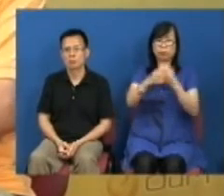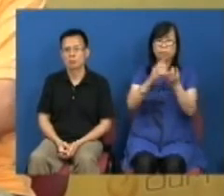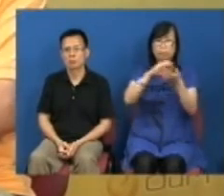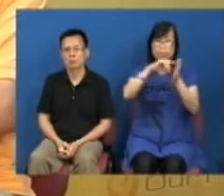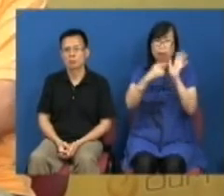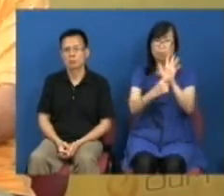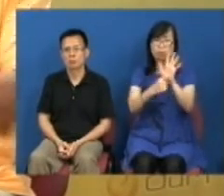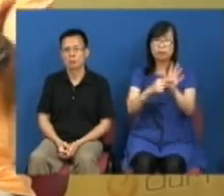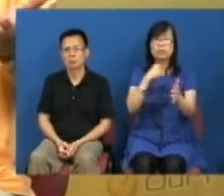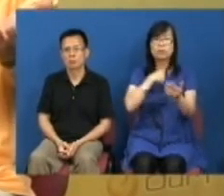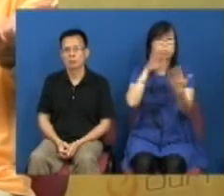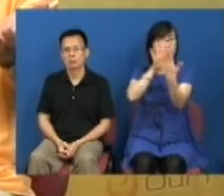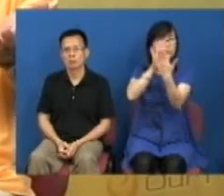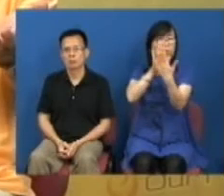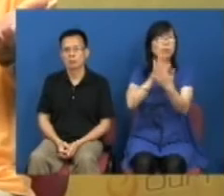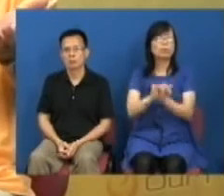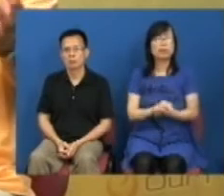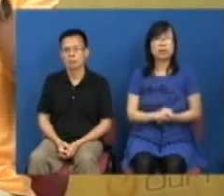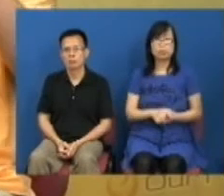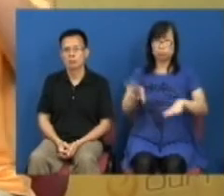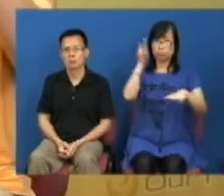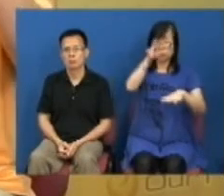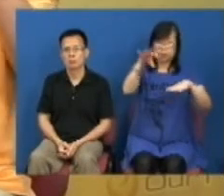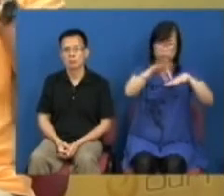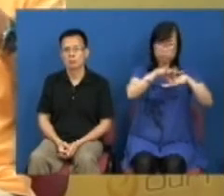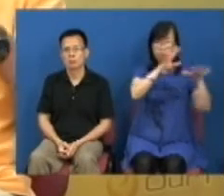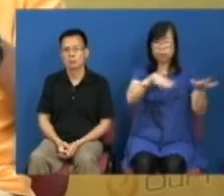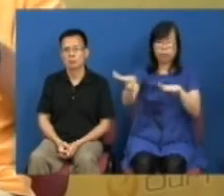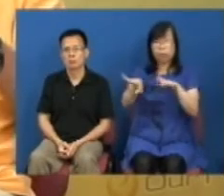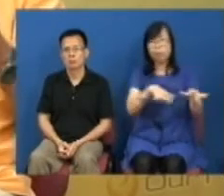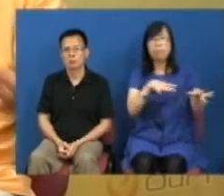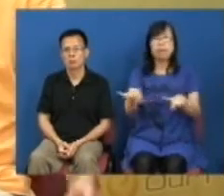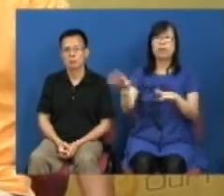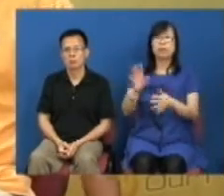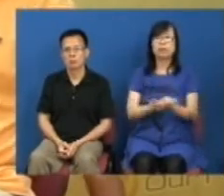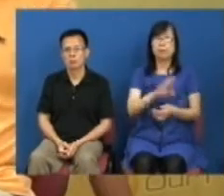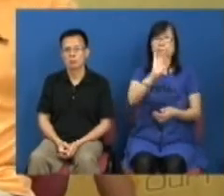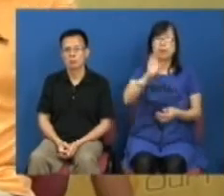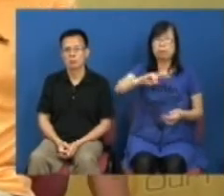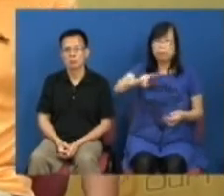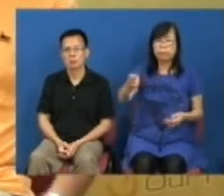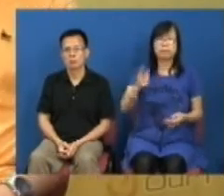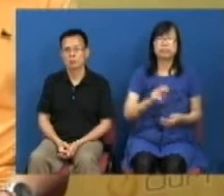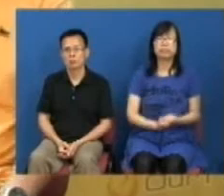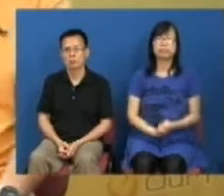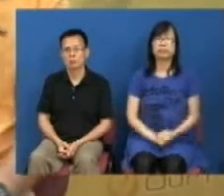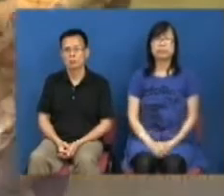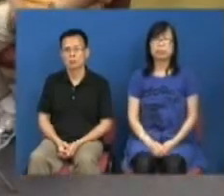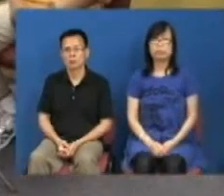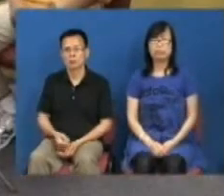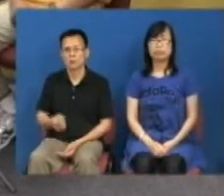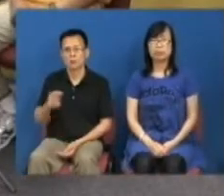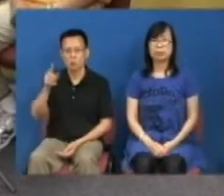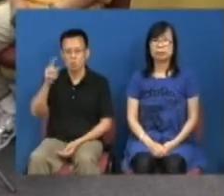都必须要面对所以你会见到金融海啸到现在华尔街其实不是有很大的改变是他们